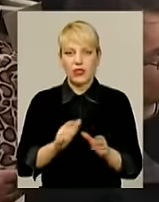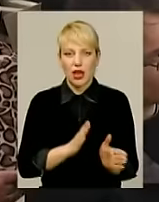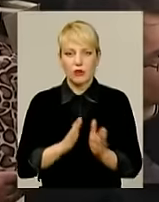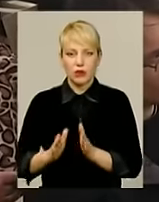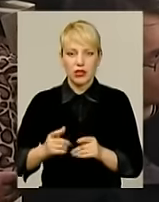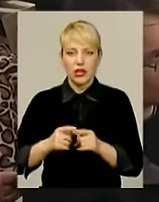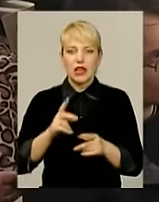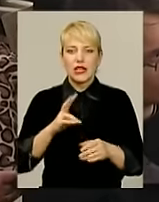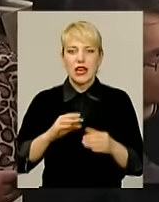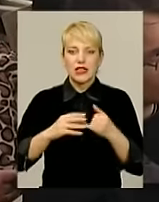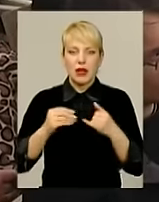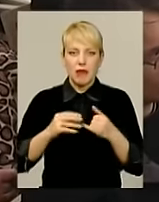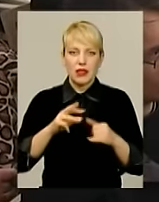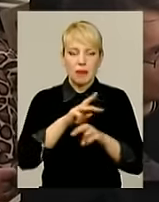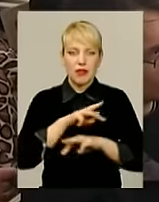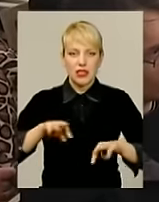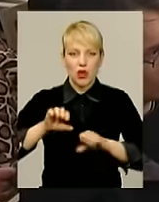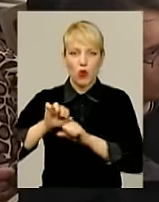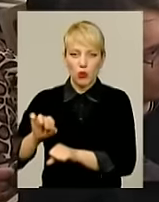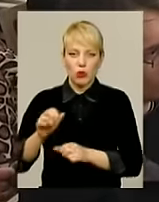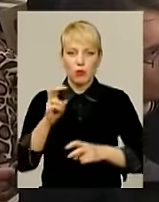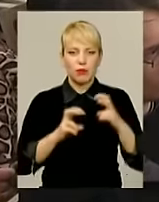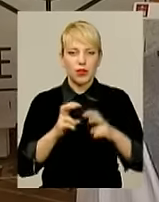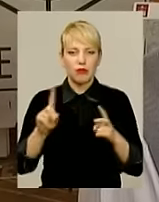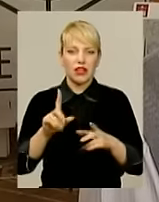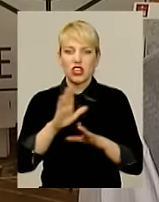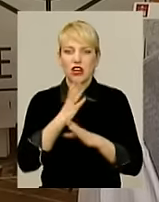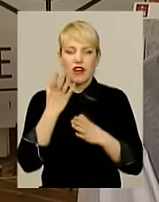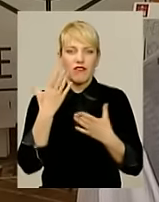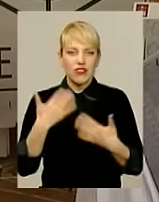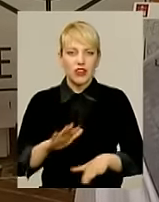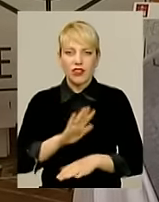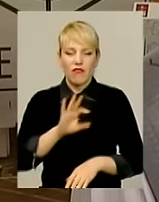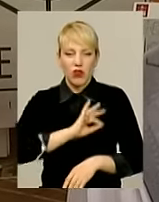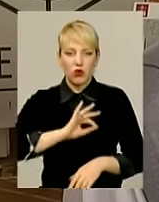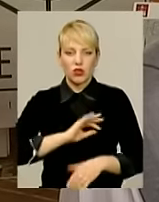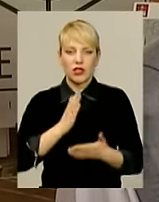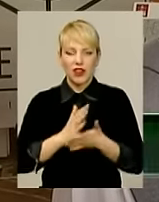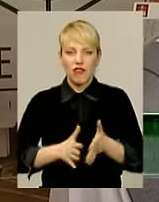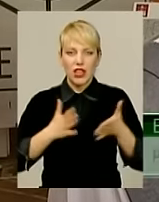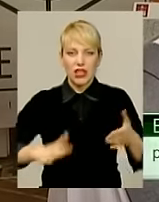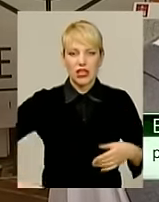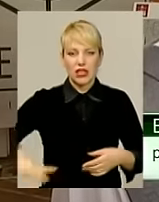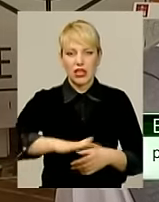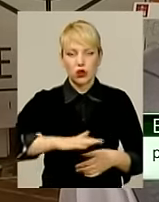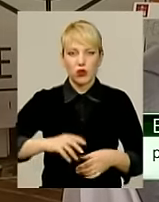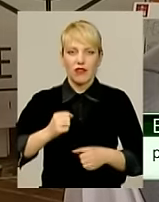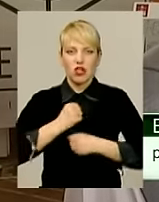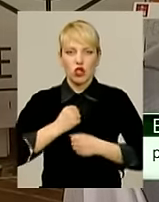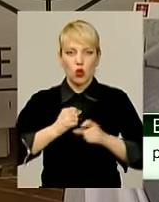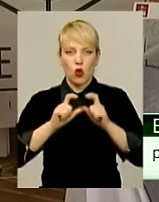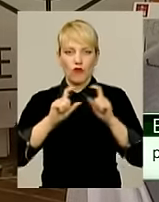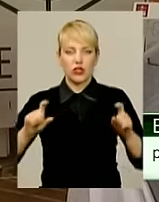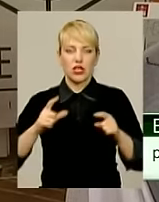Міноборони та великих підприємств, які не використовуються. Є великі території військового відомства, це більше ста гектарів